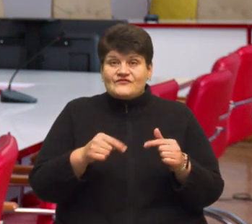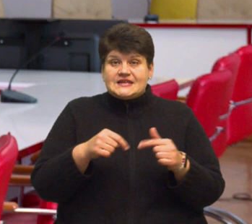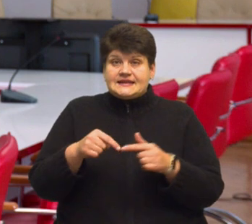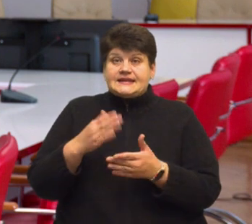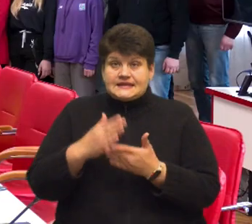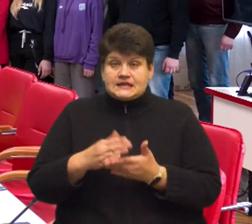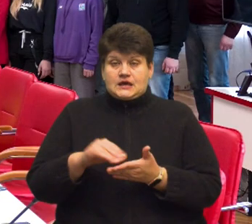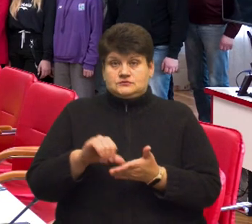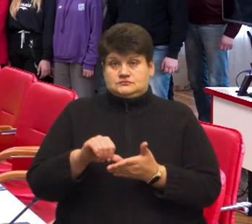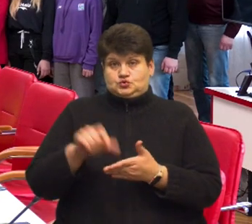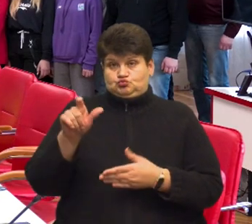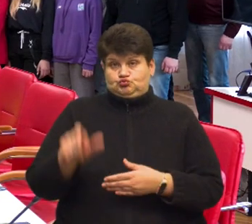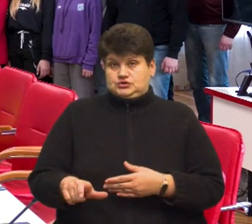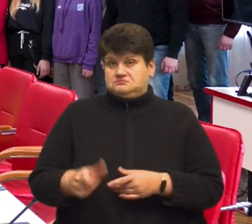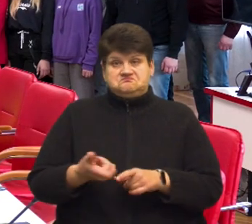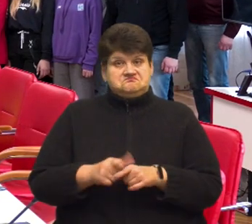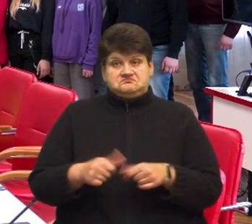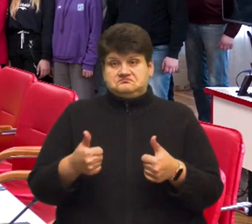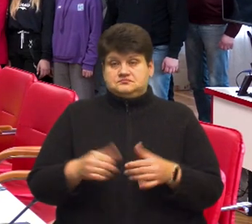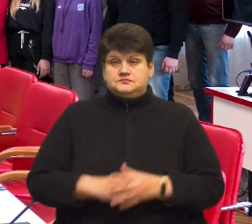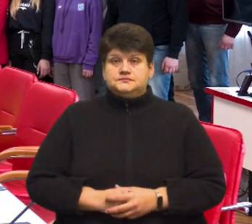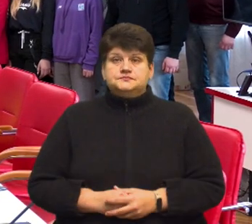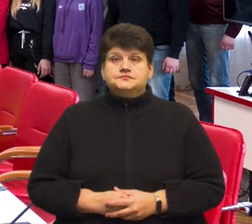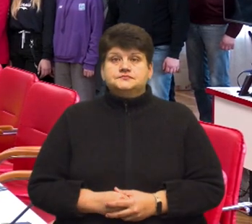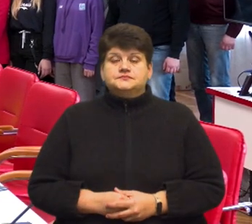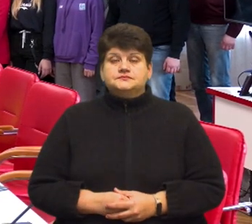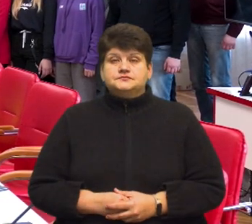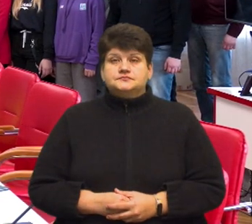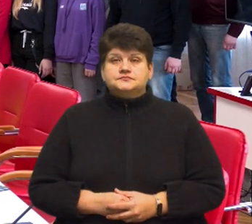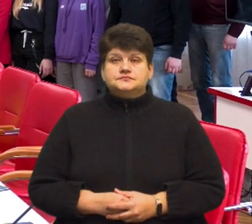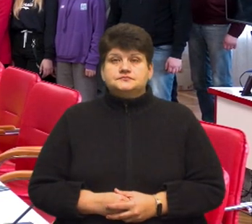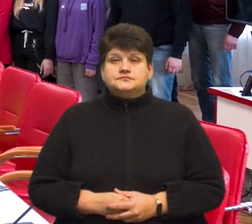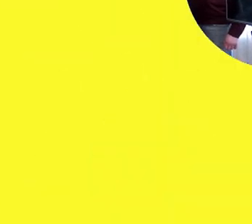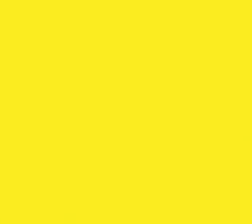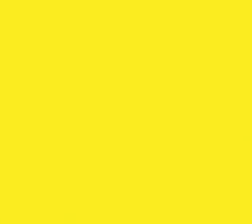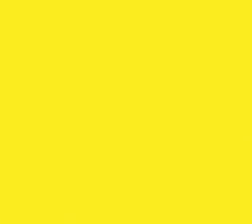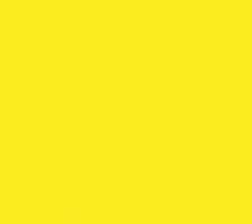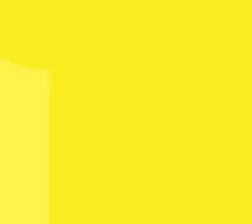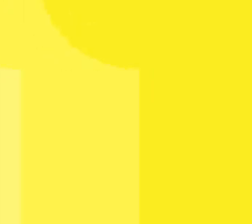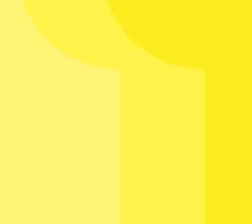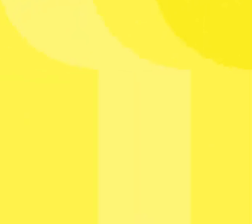учень. Це дуже круто». Тарас Бурак, Оксана Галіяш, Суспільне новини, Тернопіль.